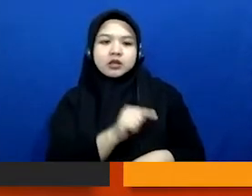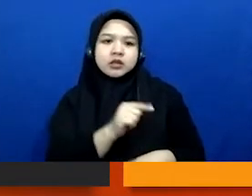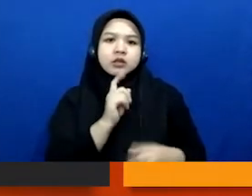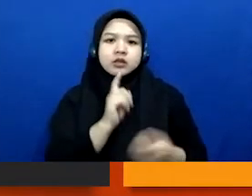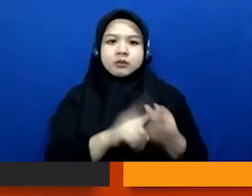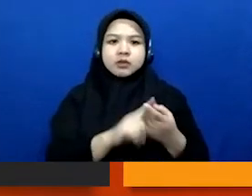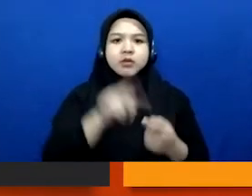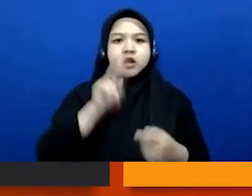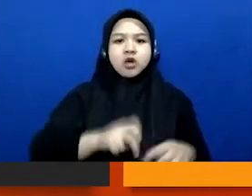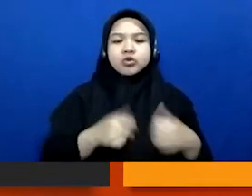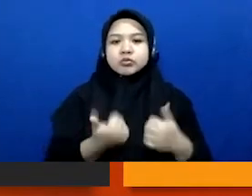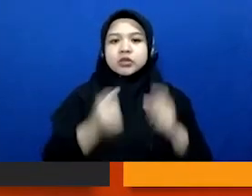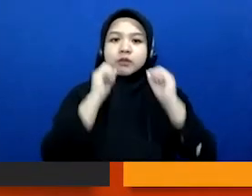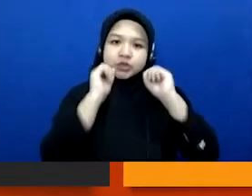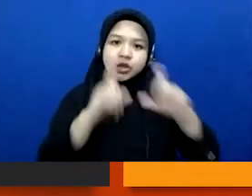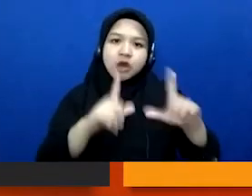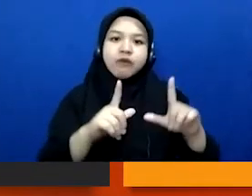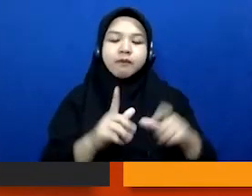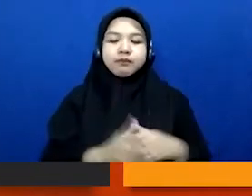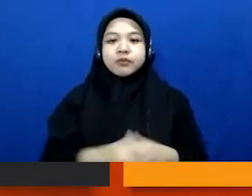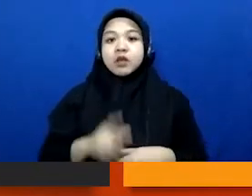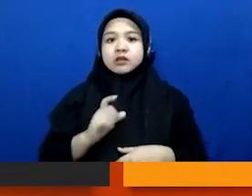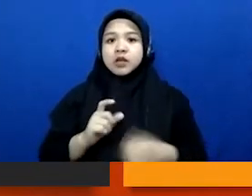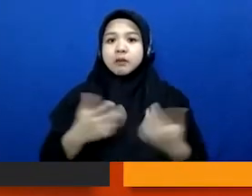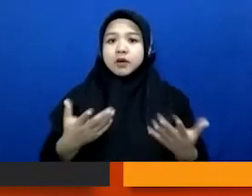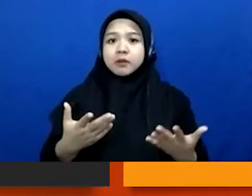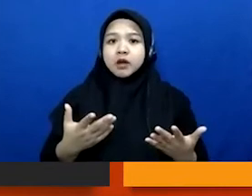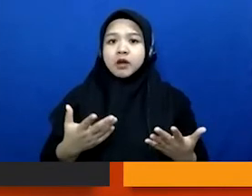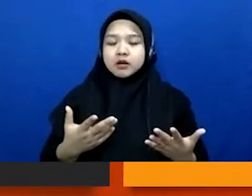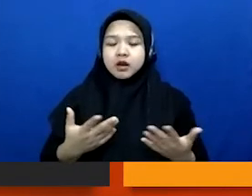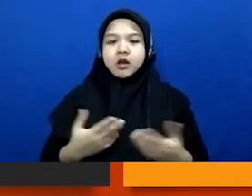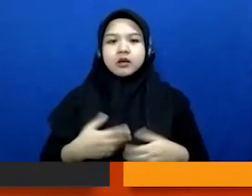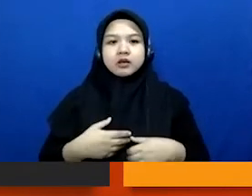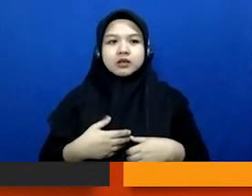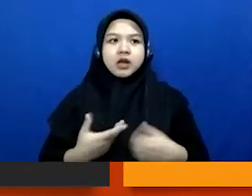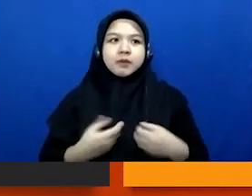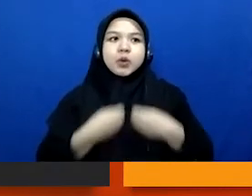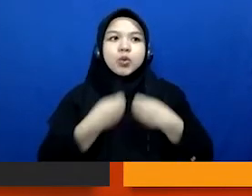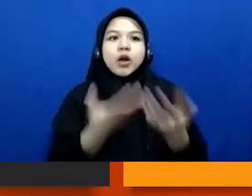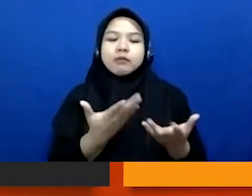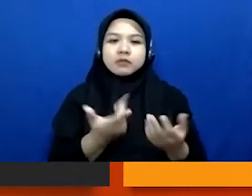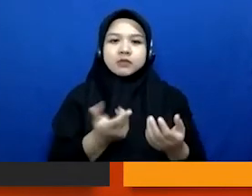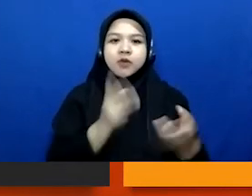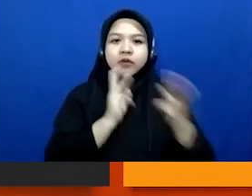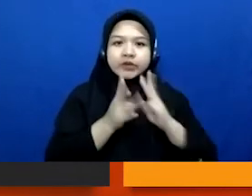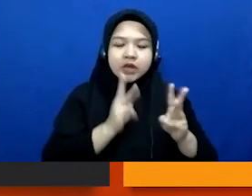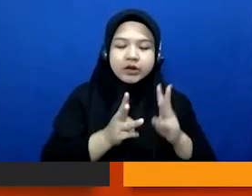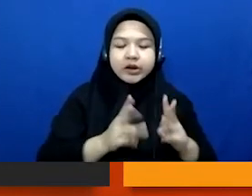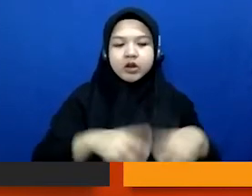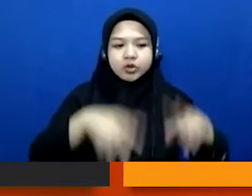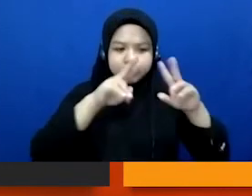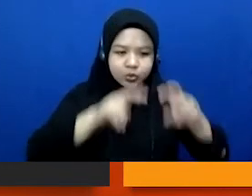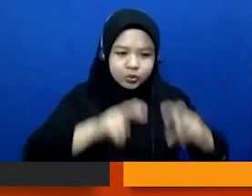harus bisa menjawabnya caranya gimana ya dengan mengungkap tadi dengan wawancara dengan menelusuri